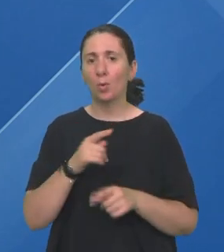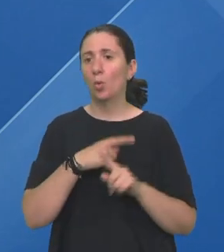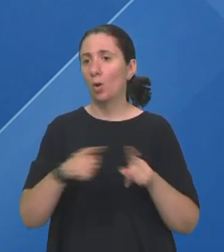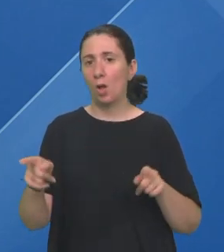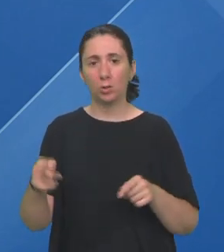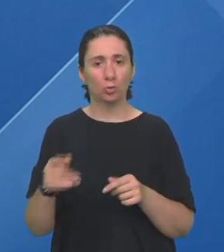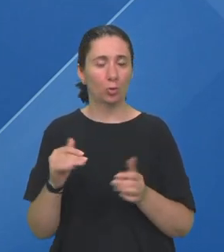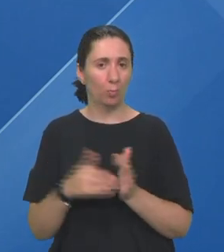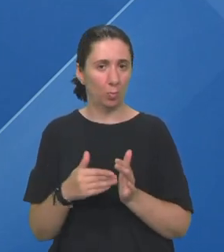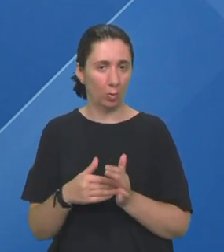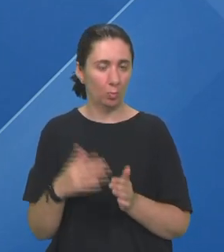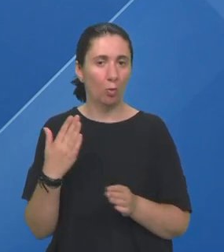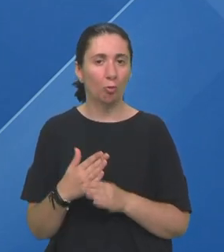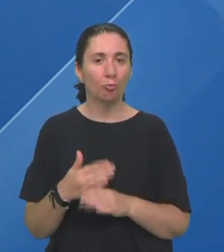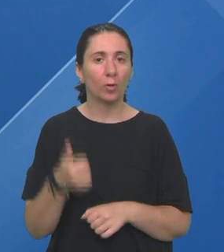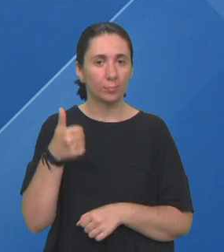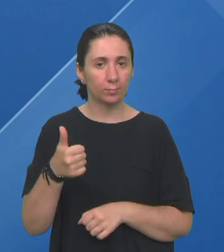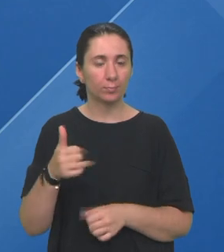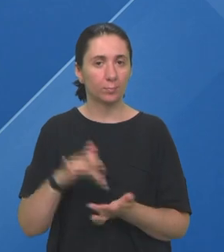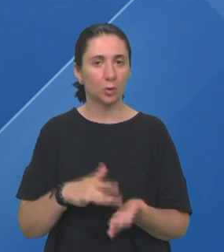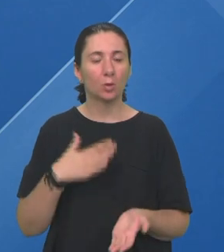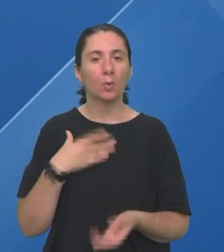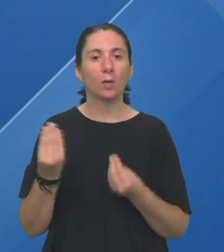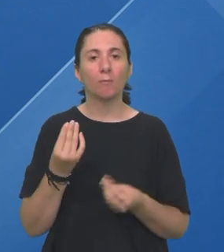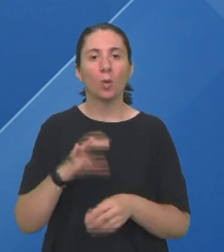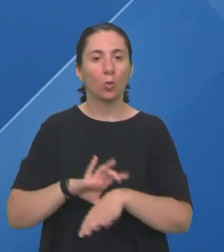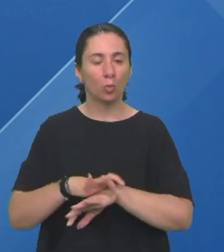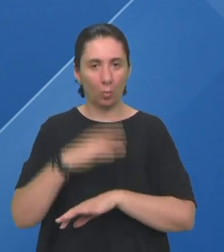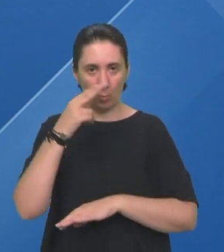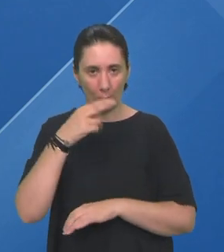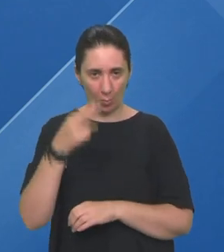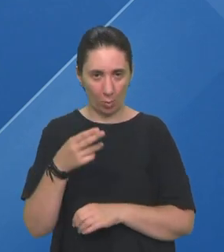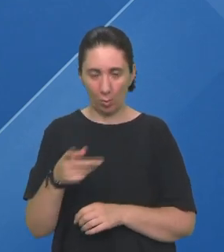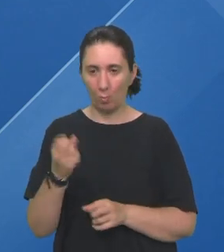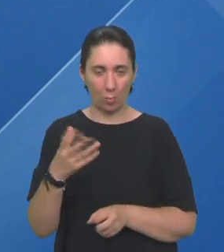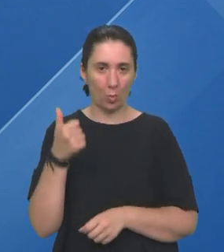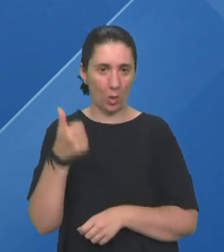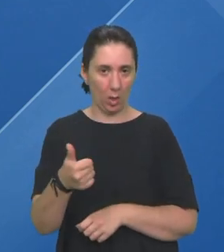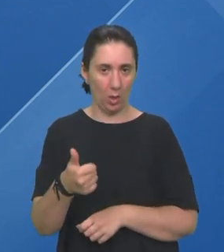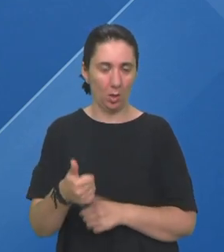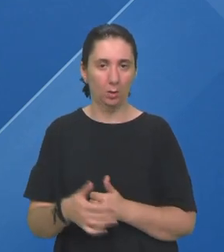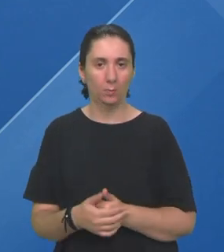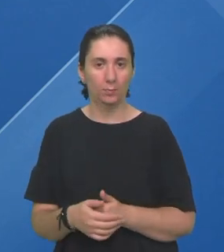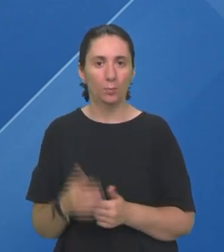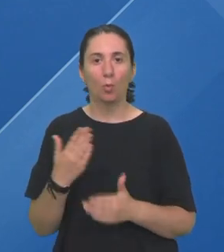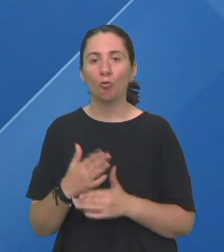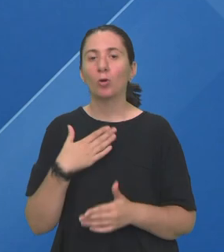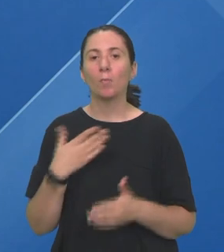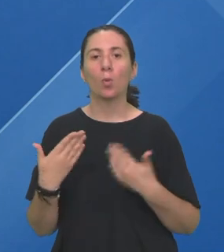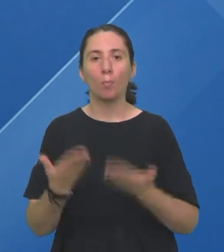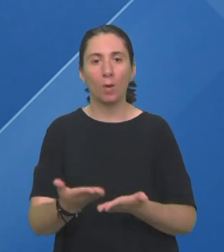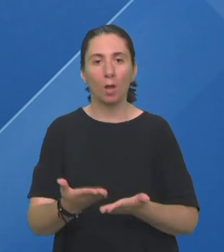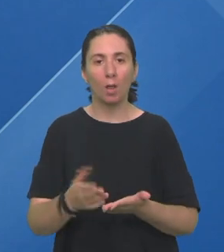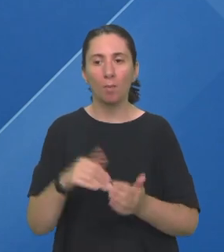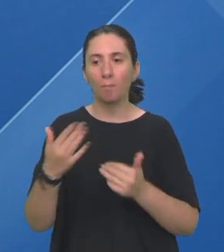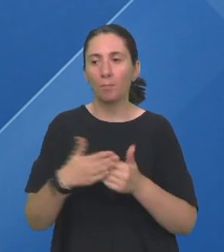potrebe Uvijek prioritet imaju nekakvi lječnički pregledi, oni su tu broj jedan I uvijek imaju prednost pred